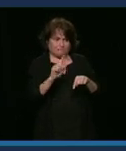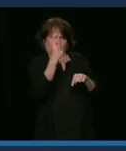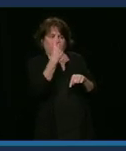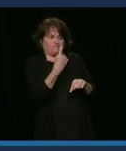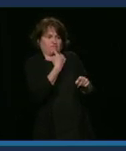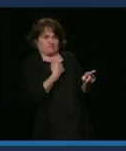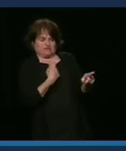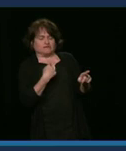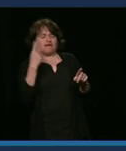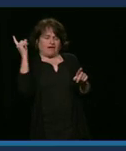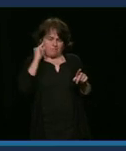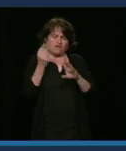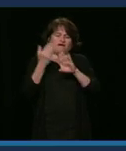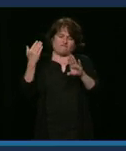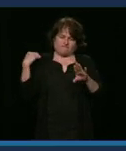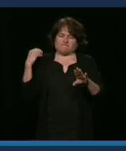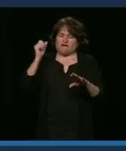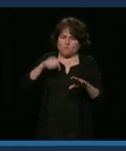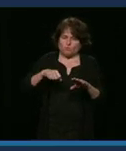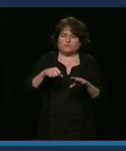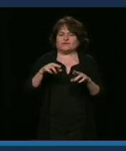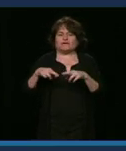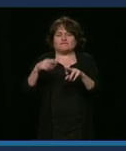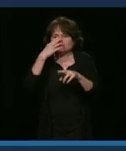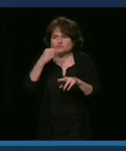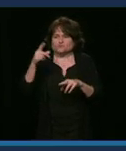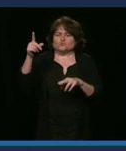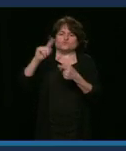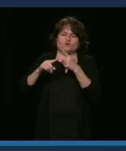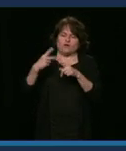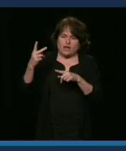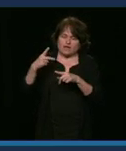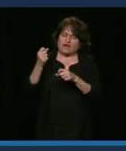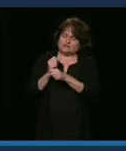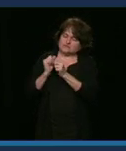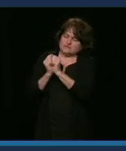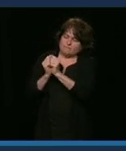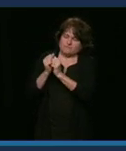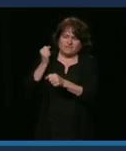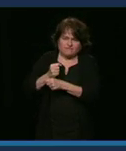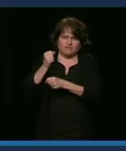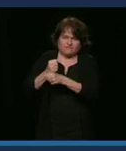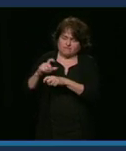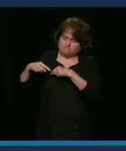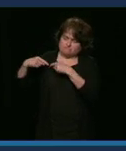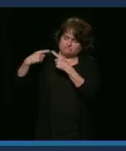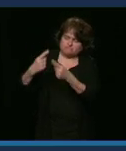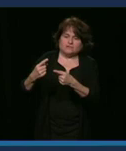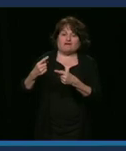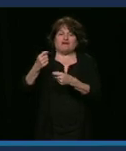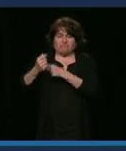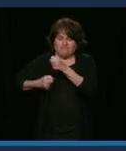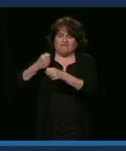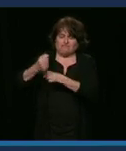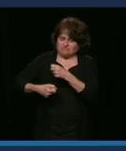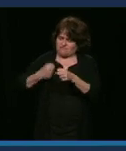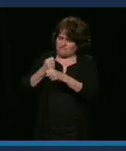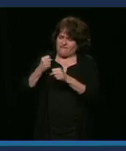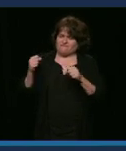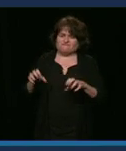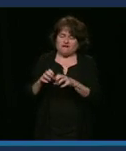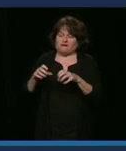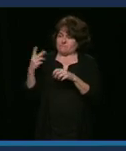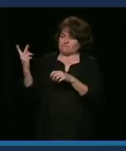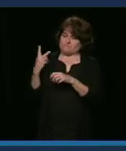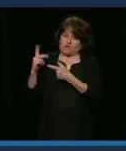avec moi. Plusieurs rencontres dans la dernière année sur ce dossier-là. Un travail énorme et très actif de la part de ma collègue sur le terrain. J'étais moi